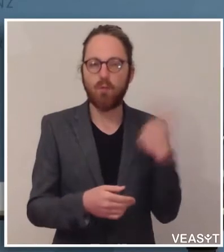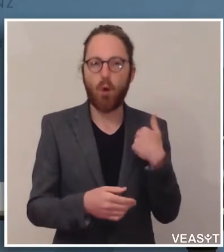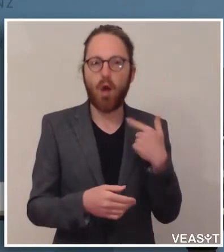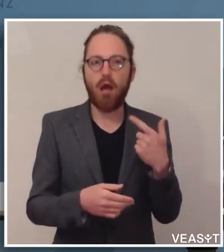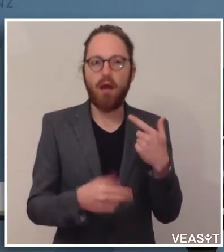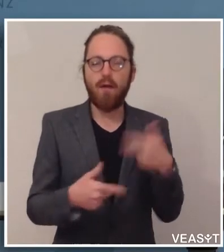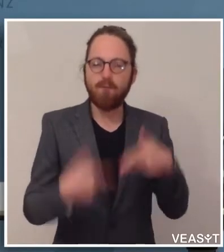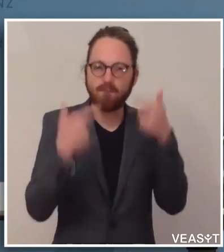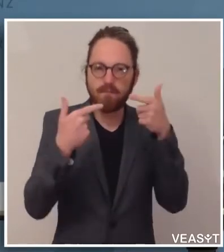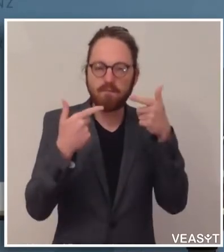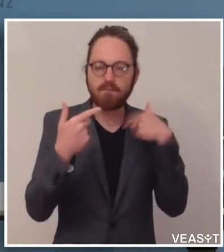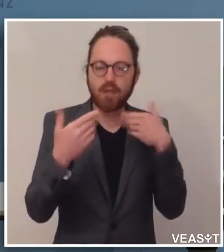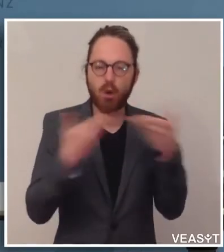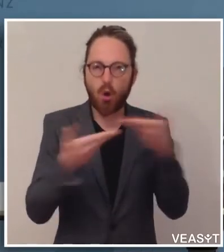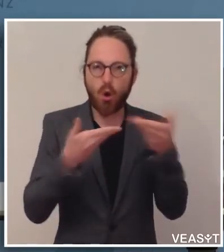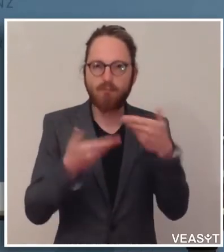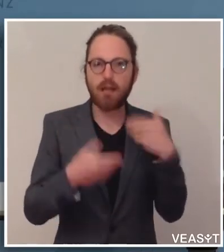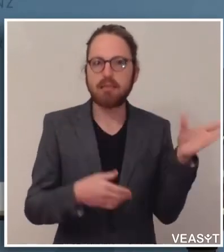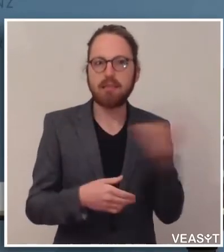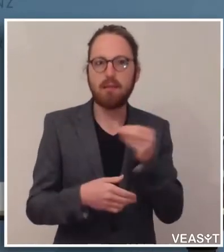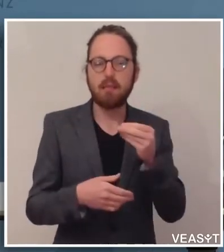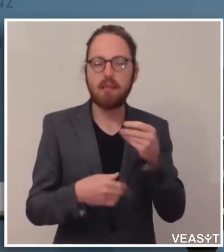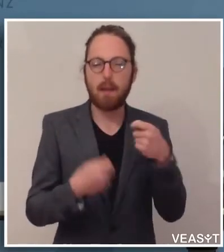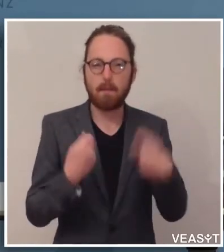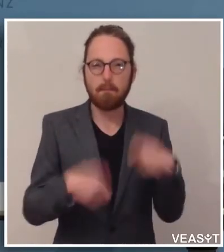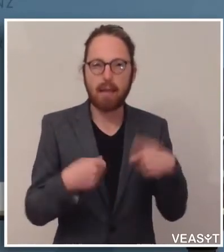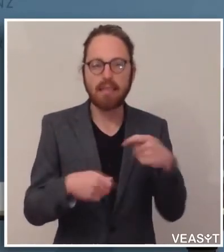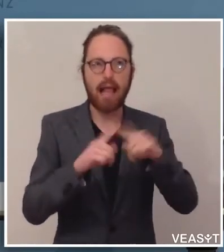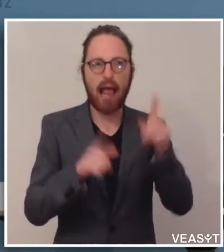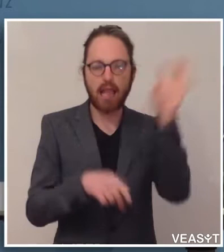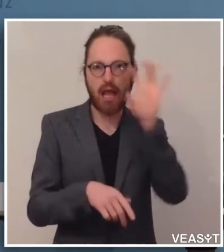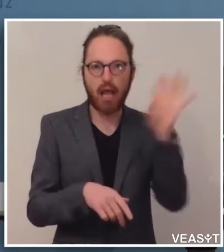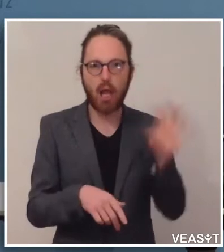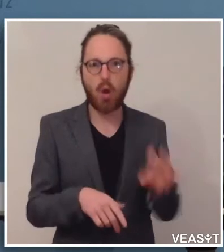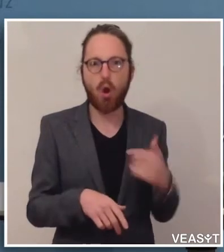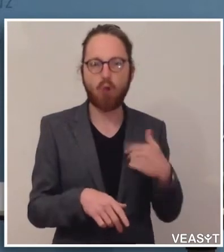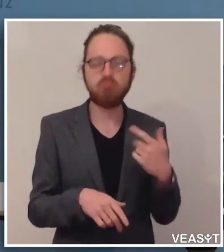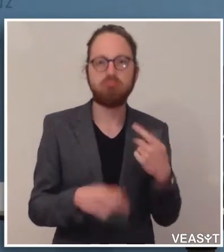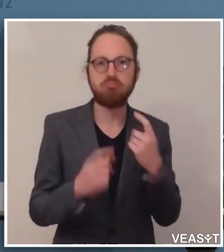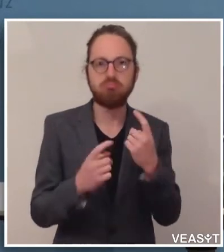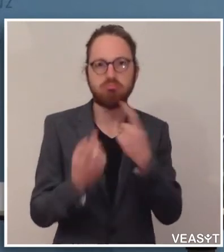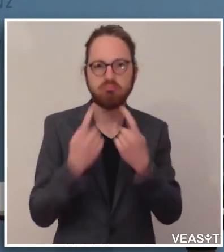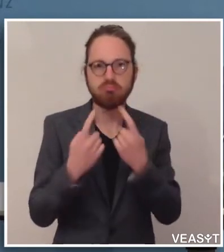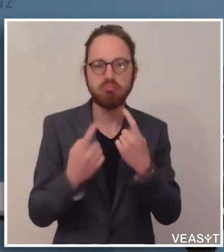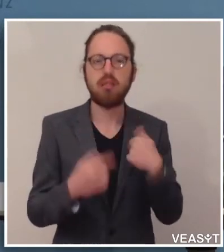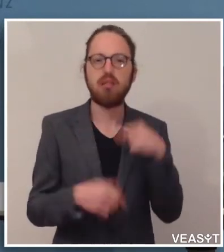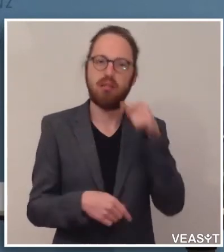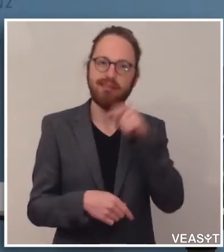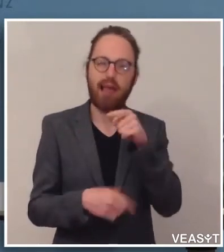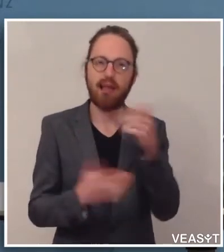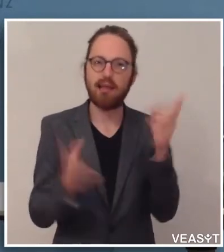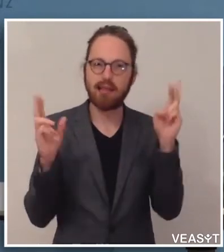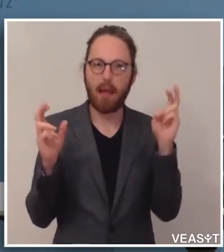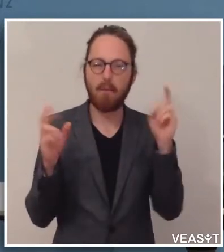mit den Kollegen, Präsidenten der anderen Regionen, teilgenommen. Da ging es genau eben auch um